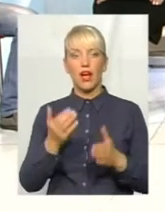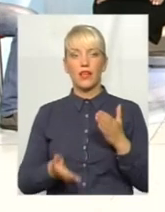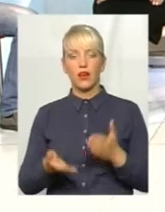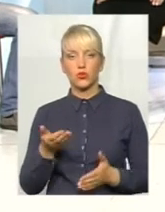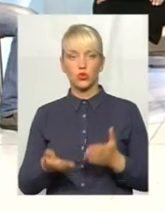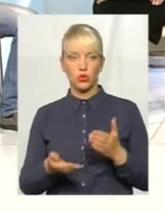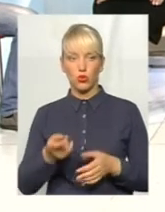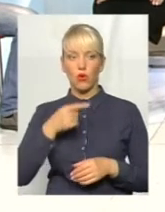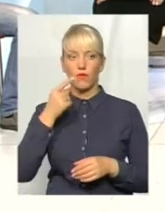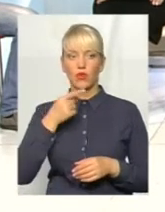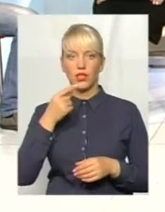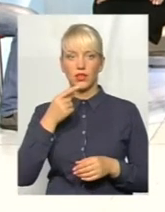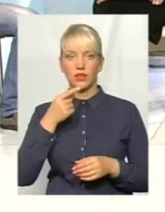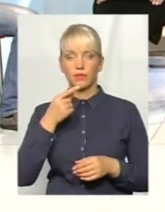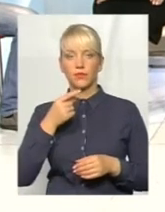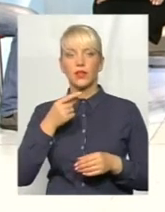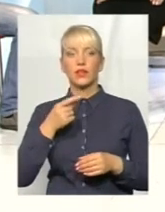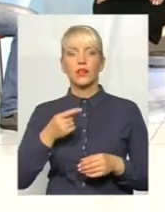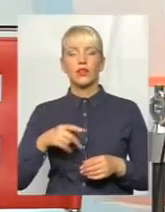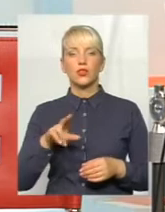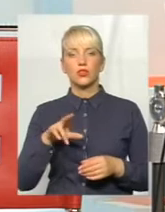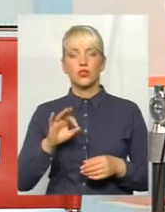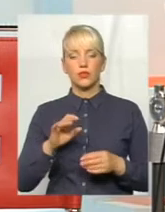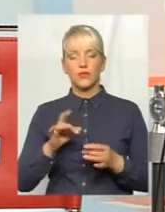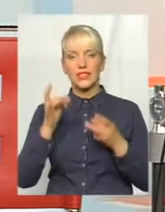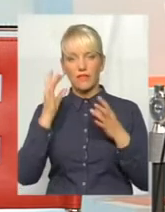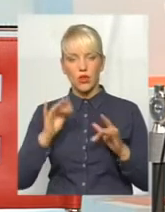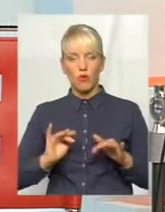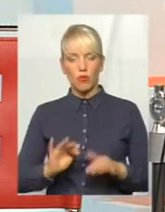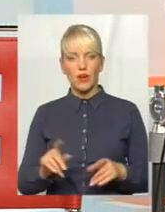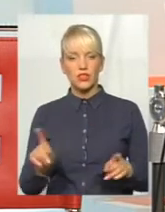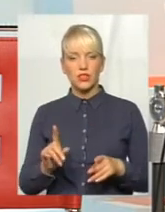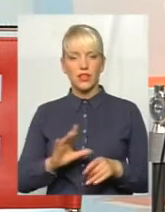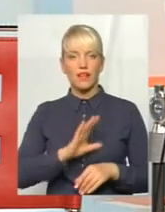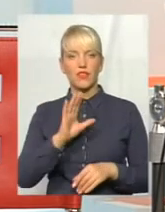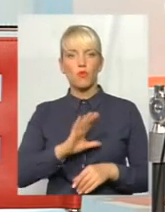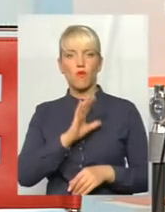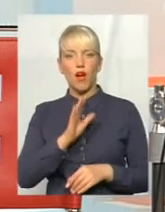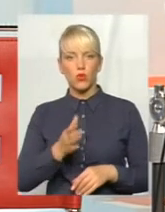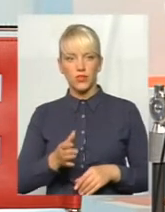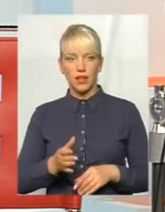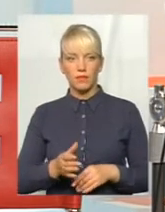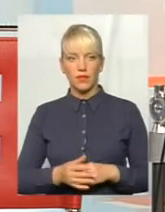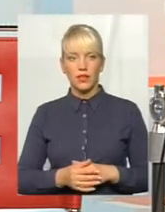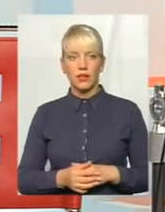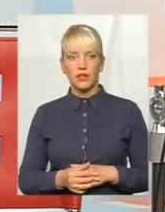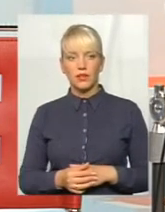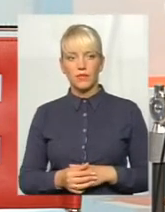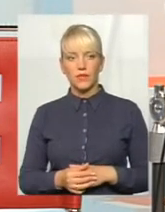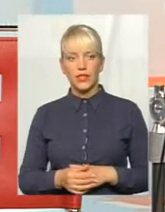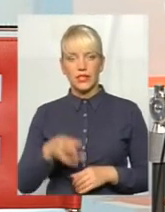говорити в площині цивільного провадження, яке відбувалося з